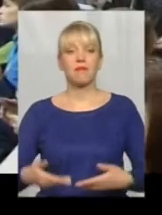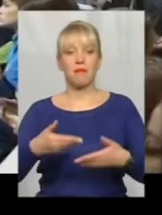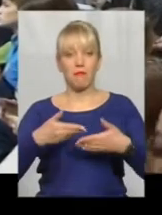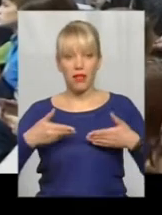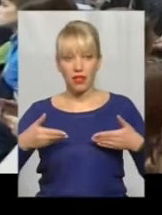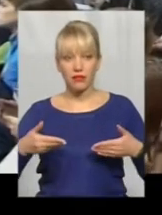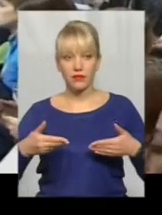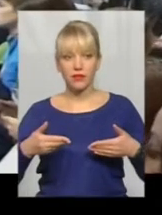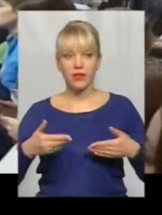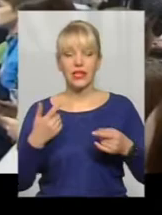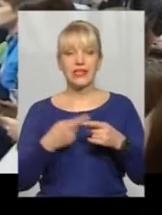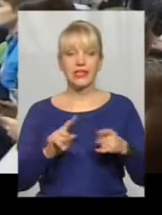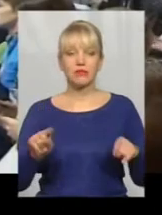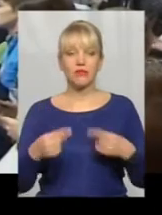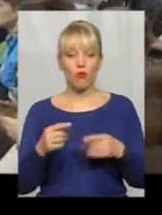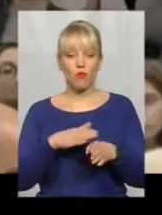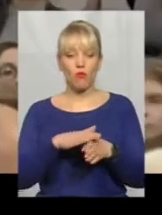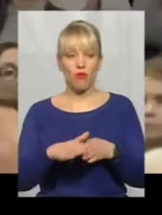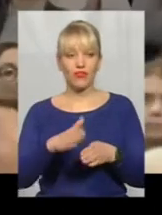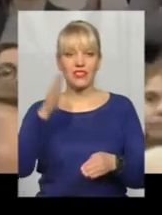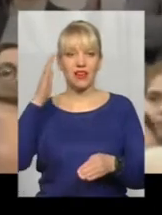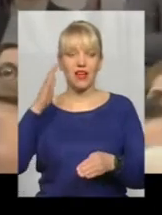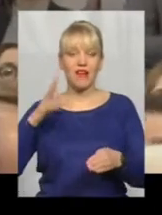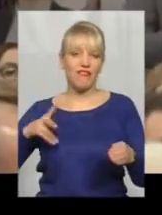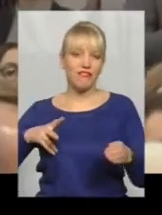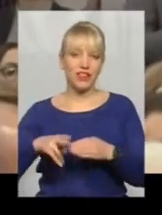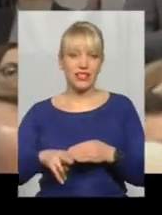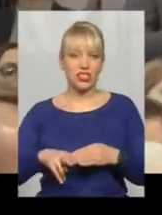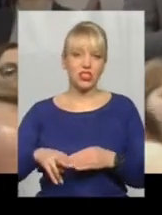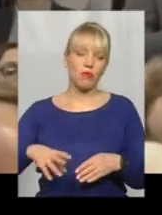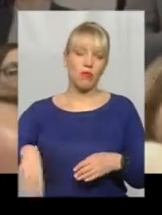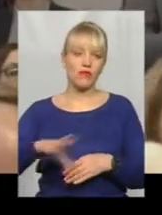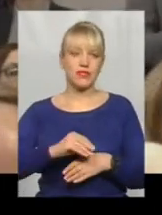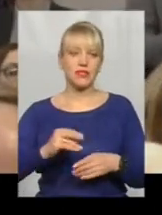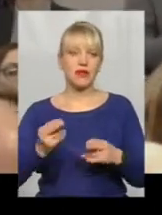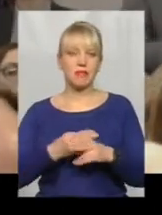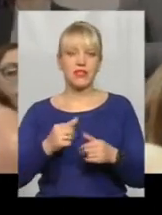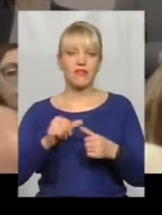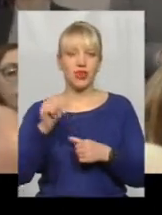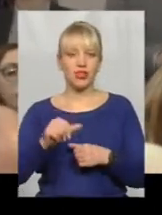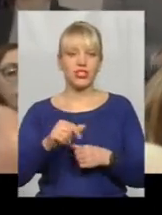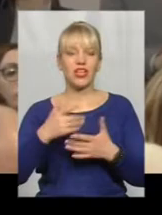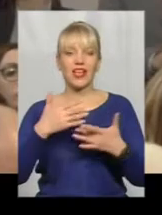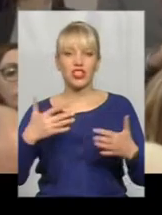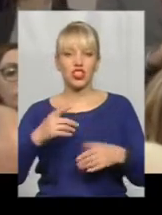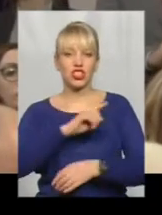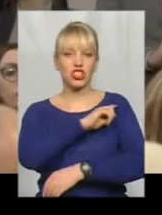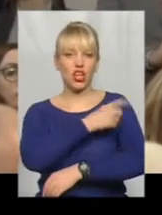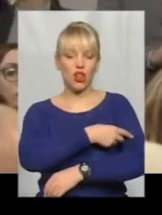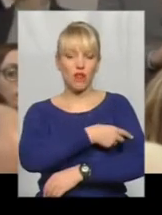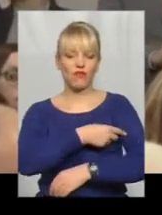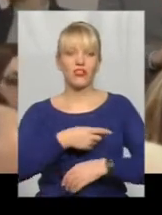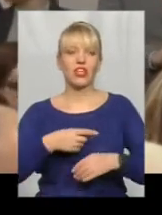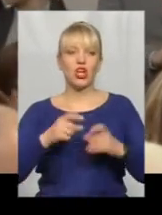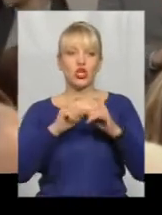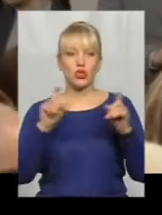Ми цим створенням повністю відріжемо всі безвиключення, іншої силової структури від пасовища, на якому